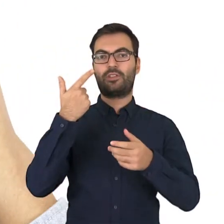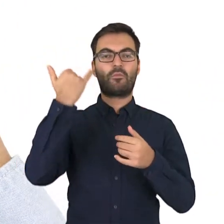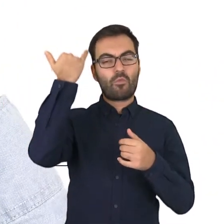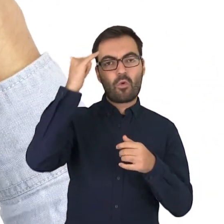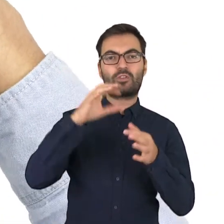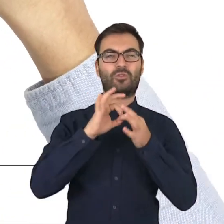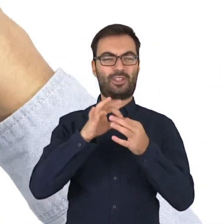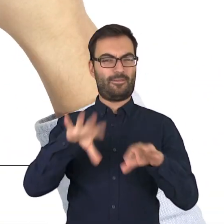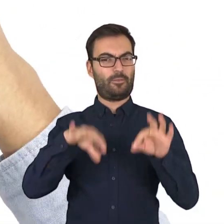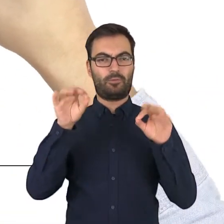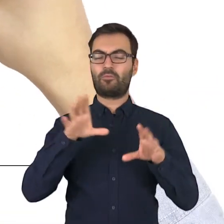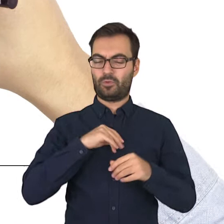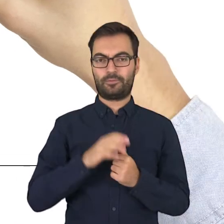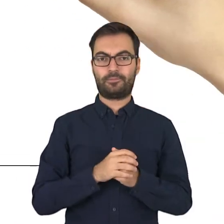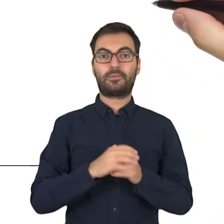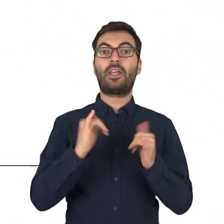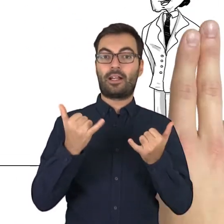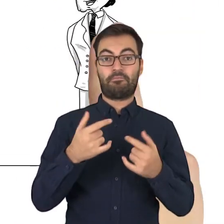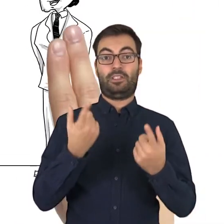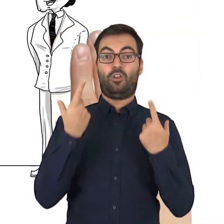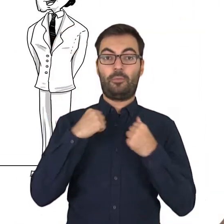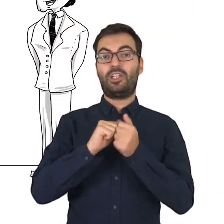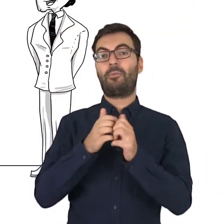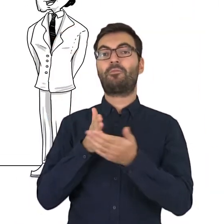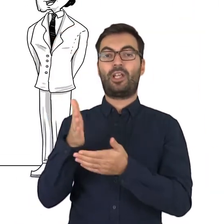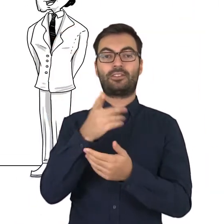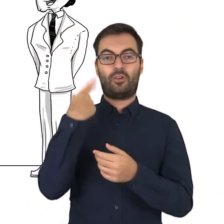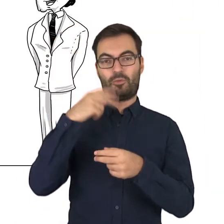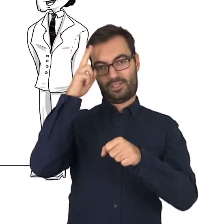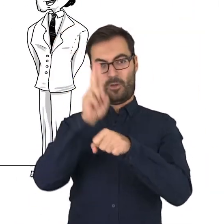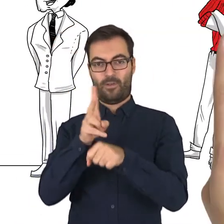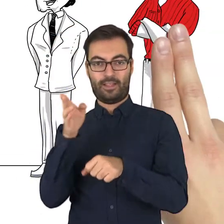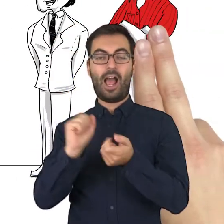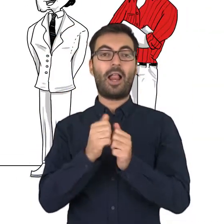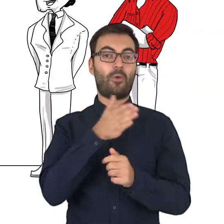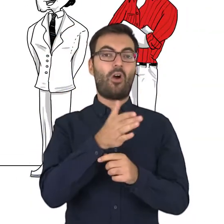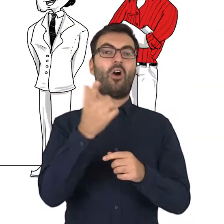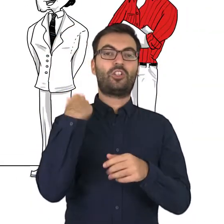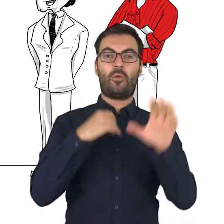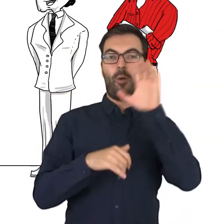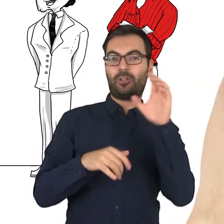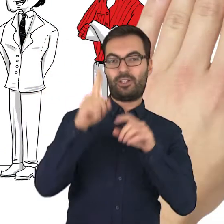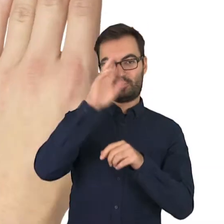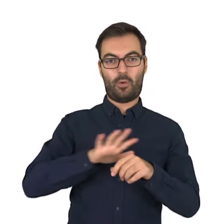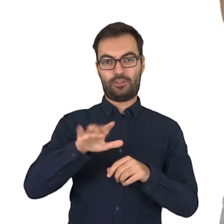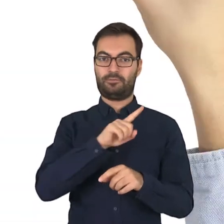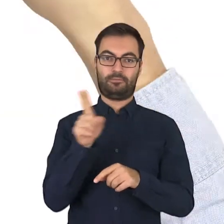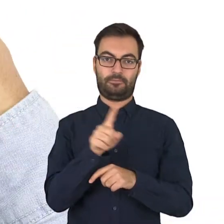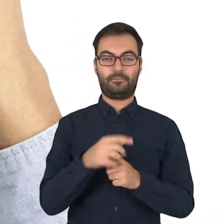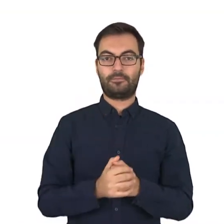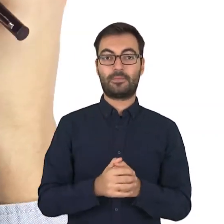nieprawidłowości dotyczące wyborów. Robi to osobiście lub przez mężów zaufania, albo przez obserwatorów społecznych.